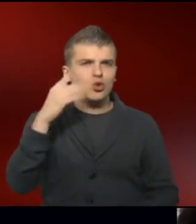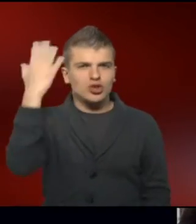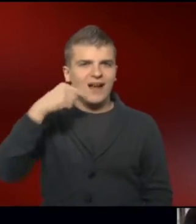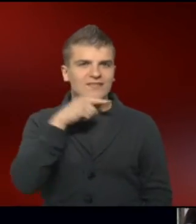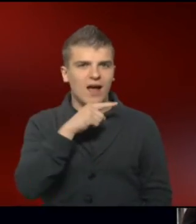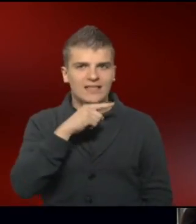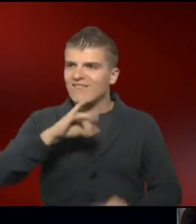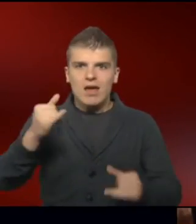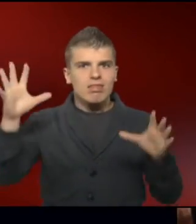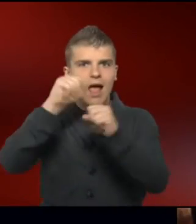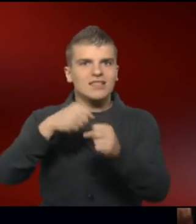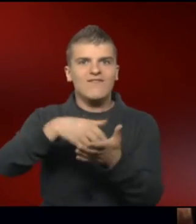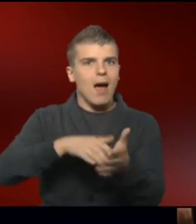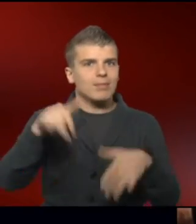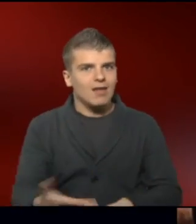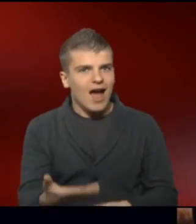man nachts farbig sehen.